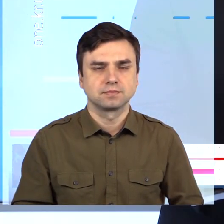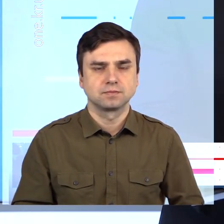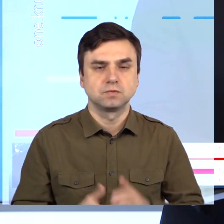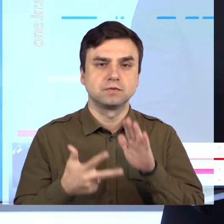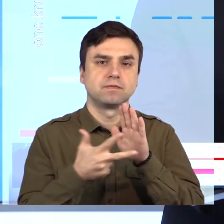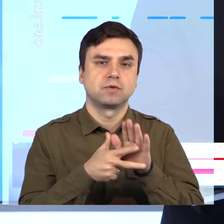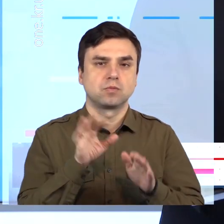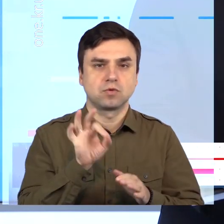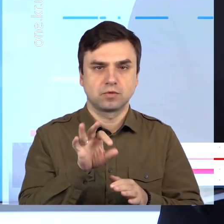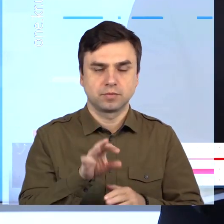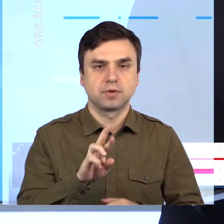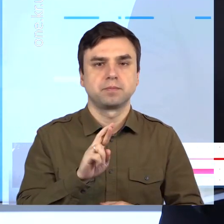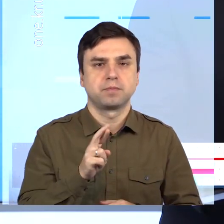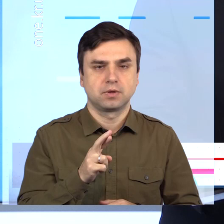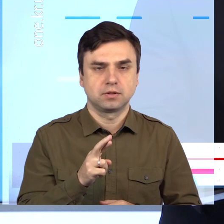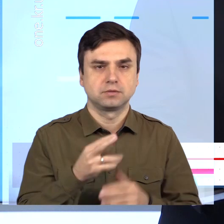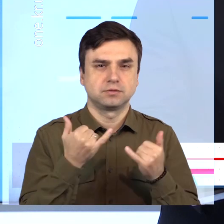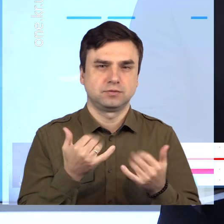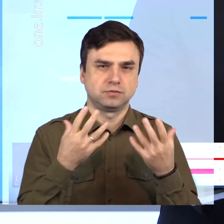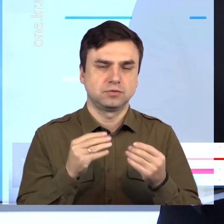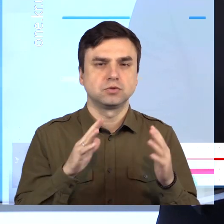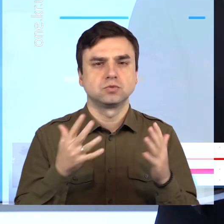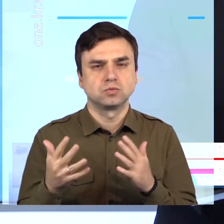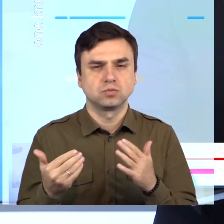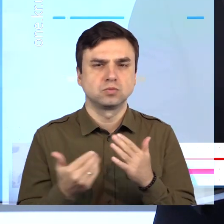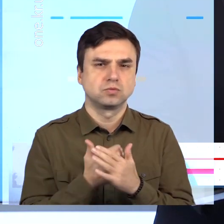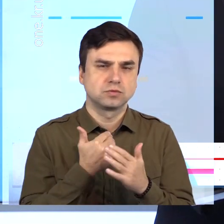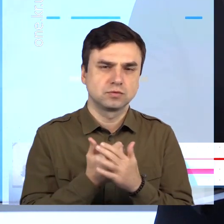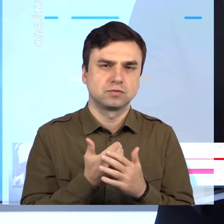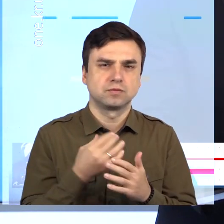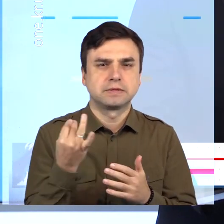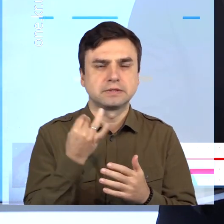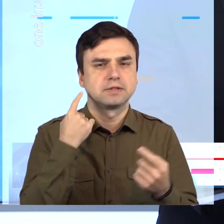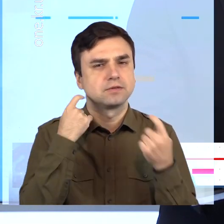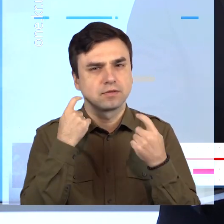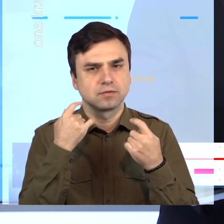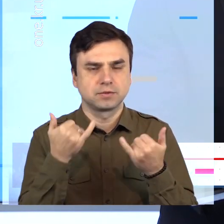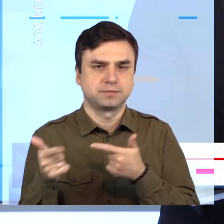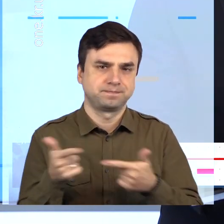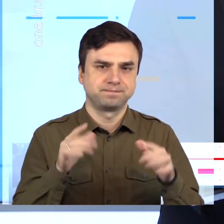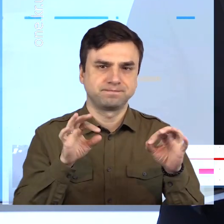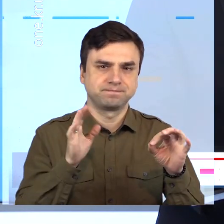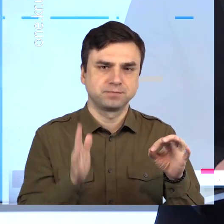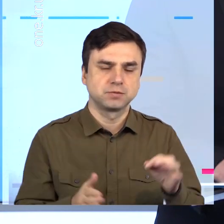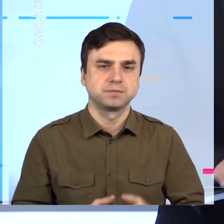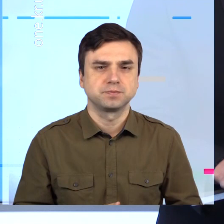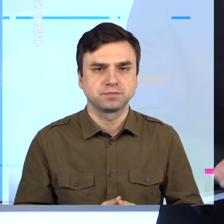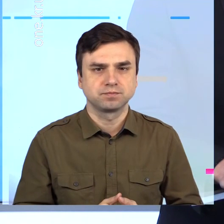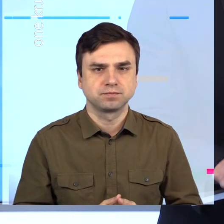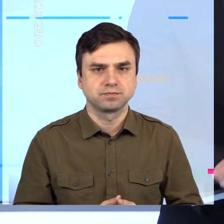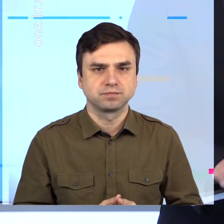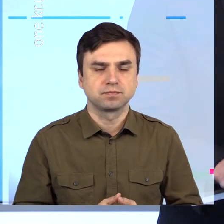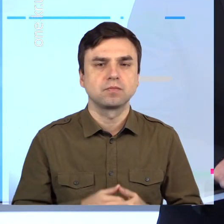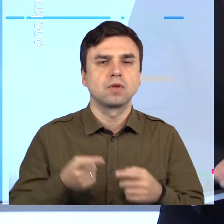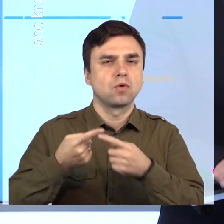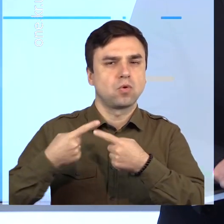8 жовтня, п'ятниця, в ефірі підсумковий випуск новин в студії Олександр Хрищенко. Доброго вечора. За даними